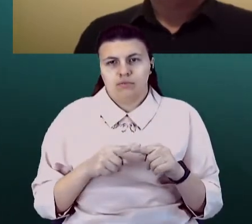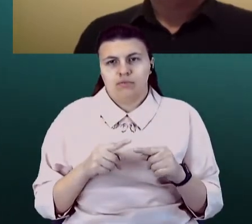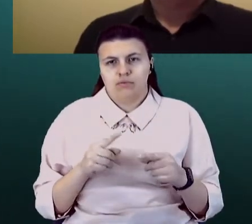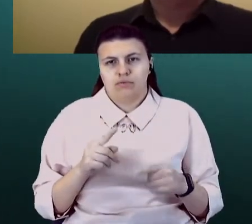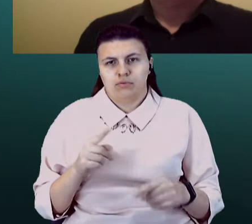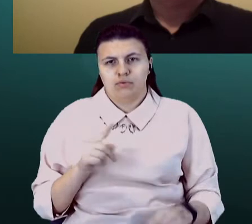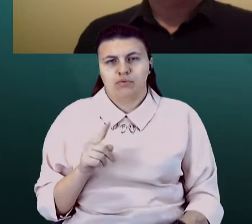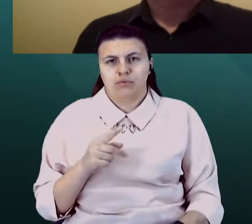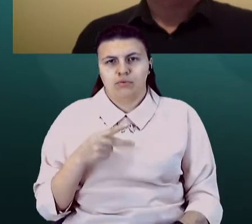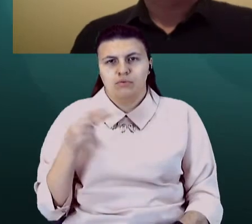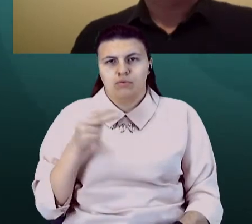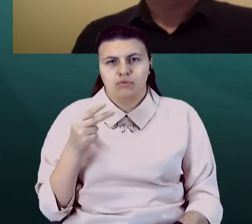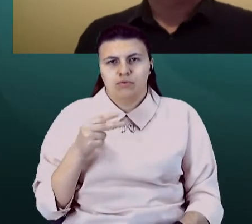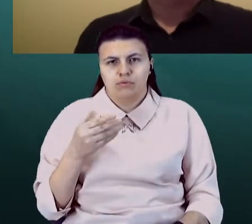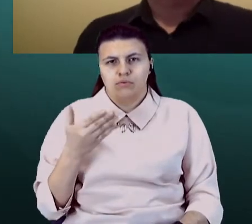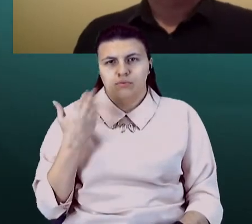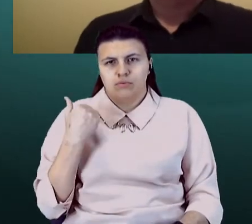30% з прощого року.